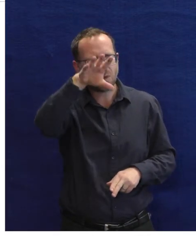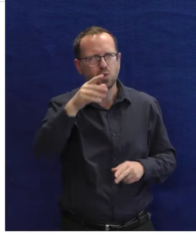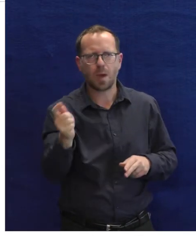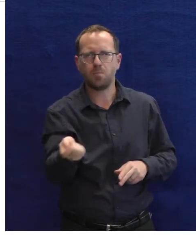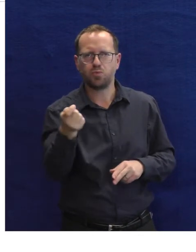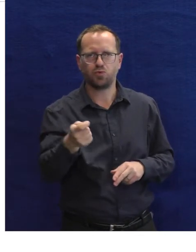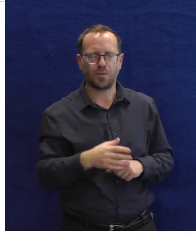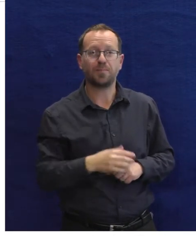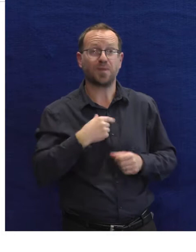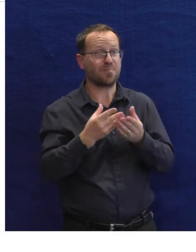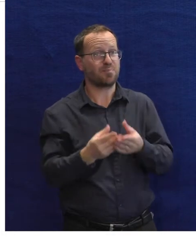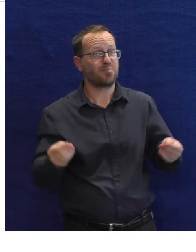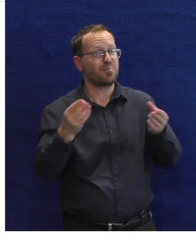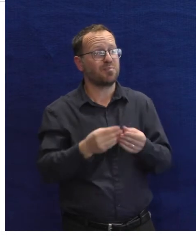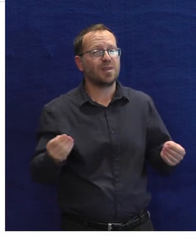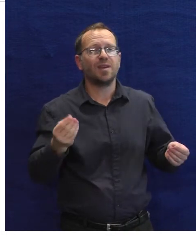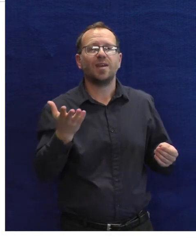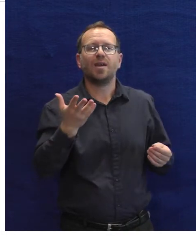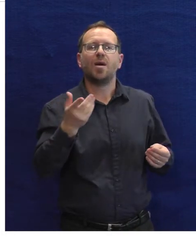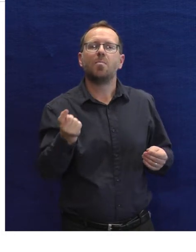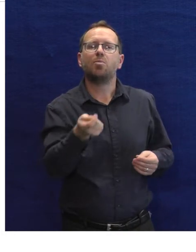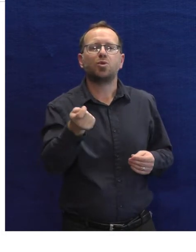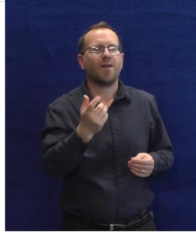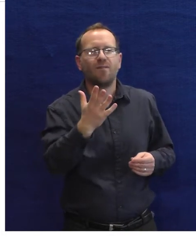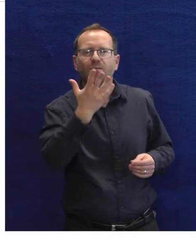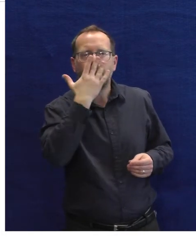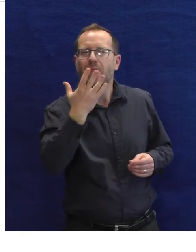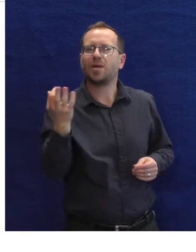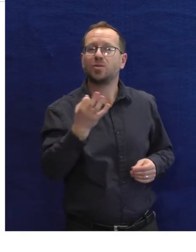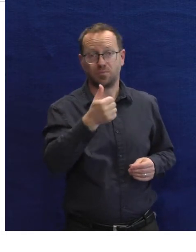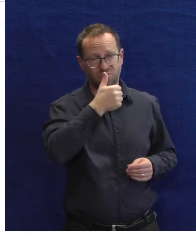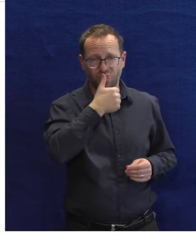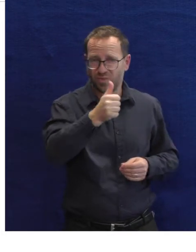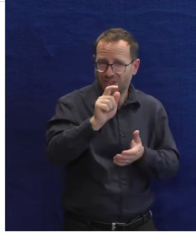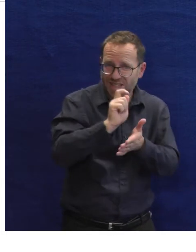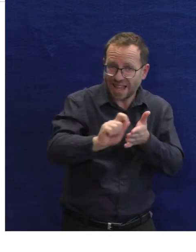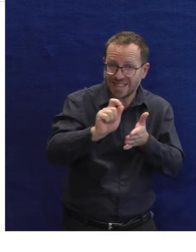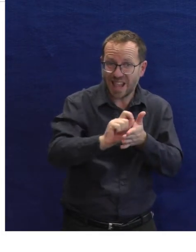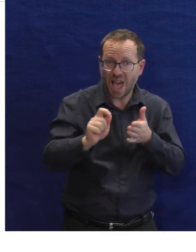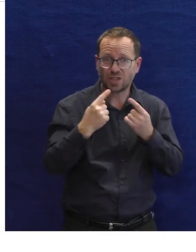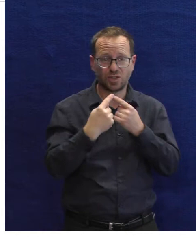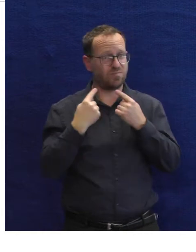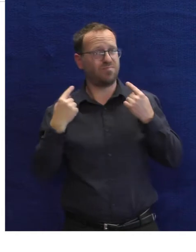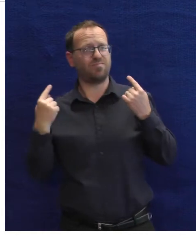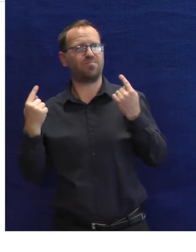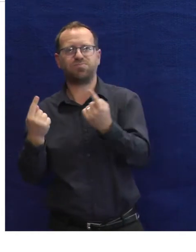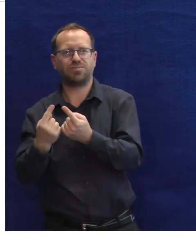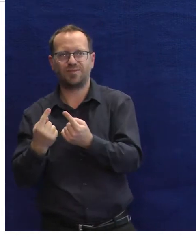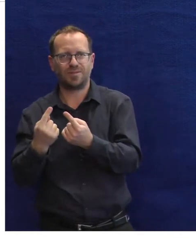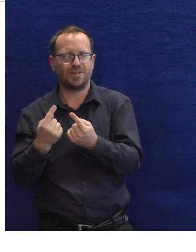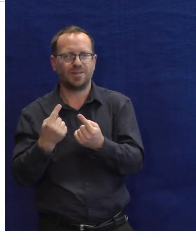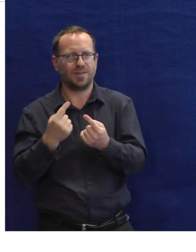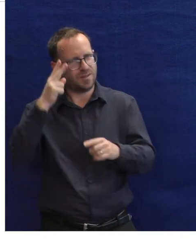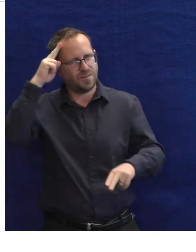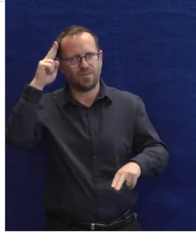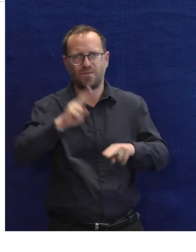přiblížila to, jak vlastně ta výpůjčka probíhá, protože tím, že nemáme jednu kancelář, ve které